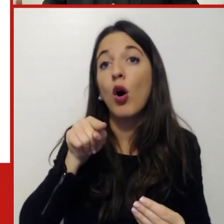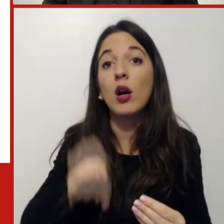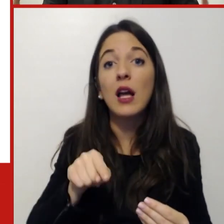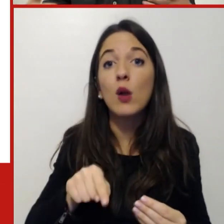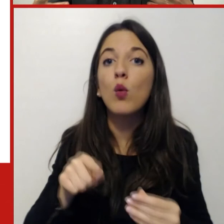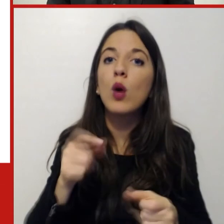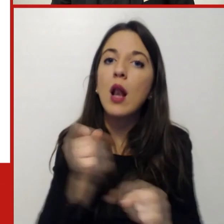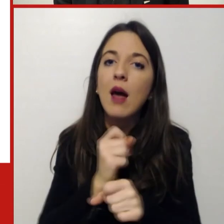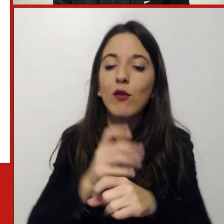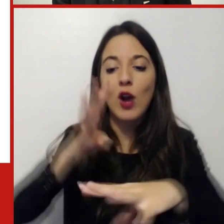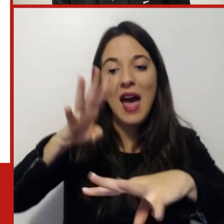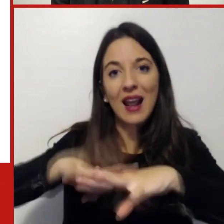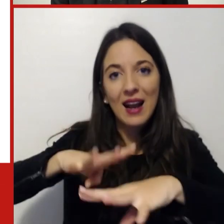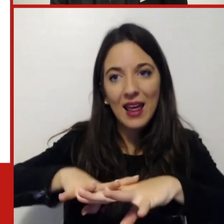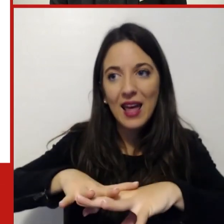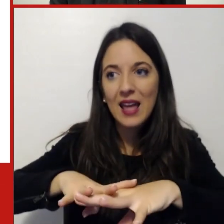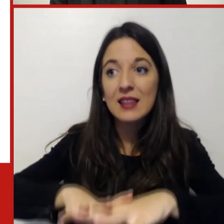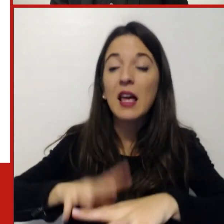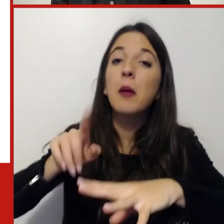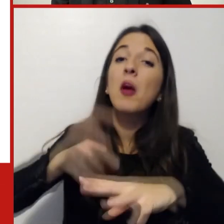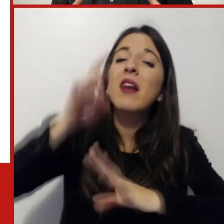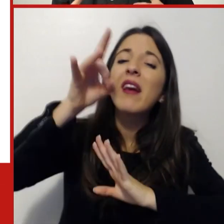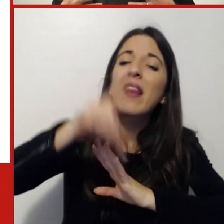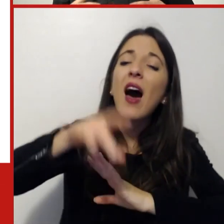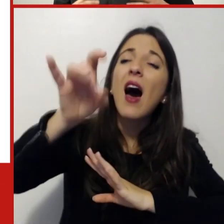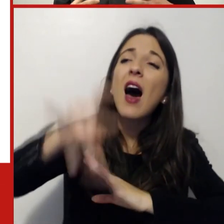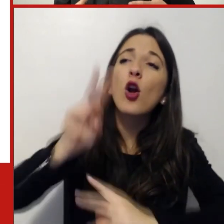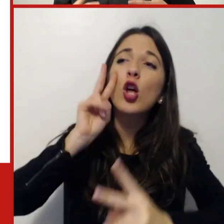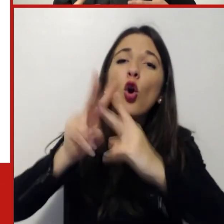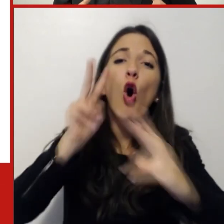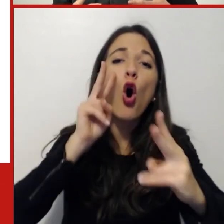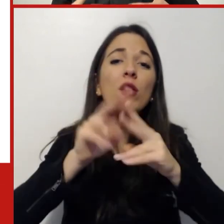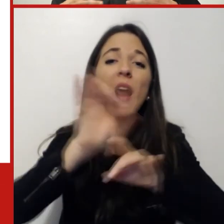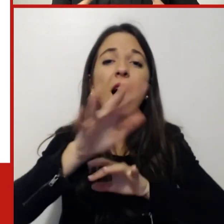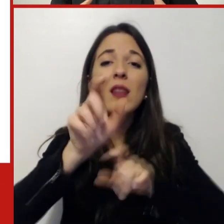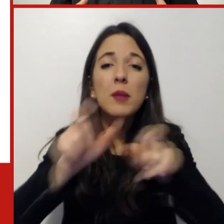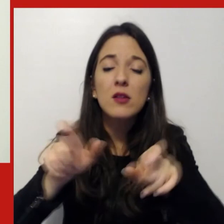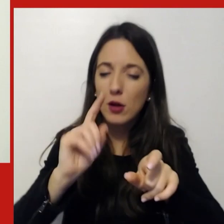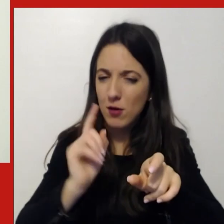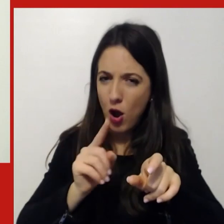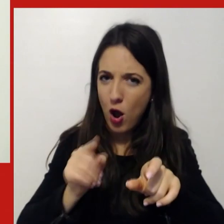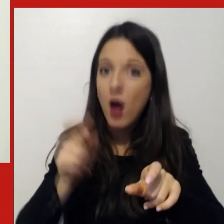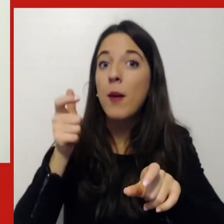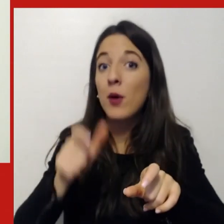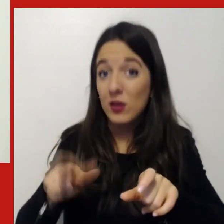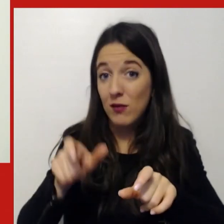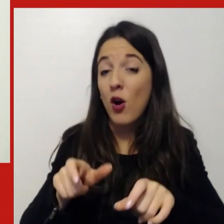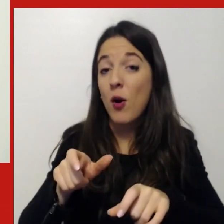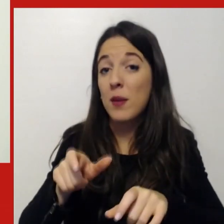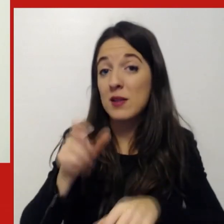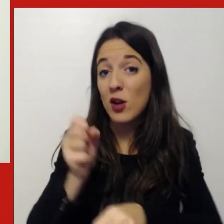occasionalmente si incontra con altri ma è di fatto un qualcuno che dà una prestazione